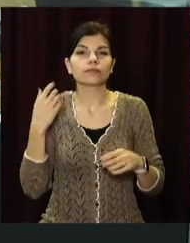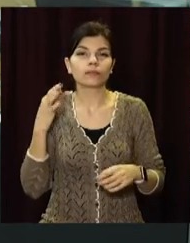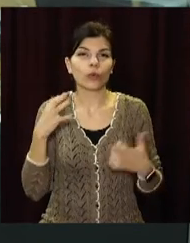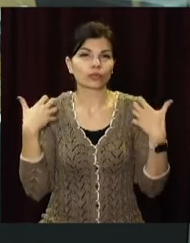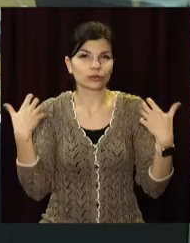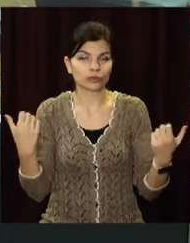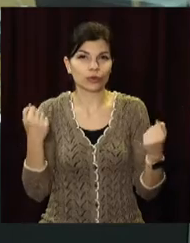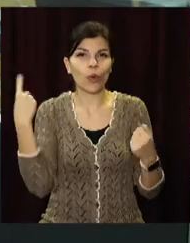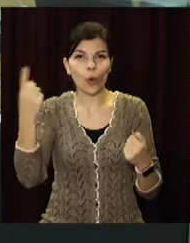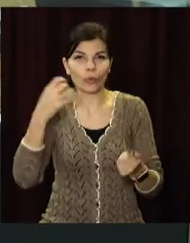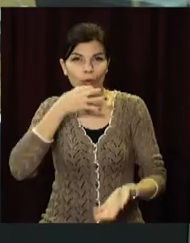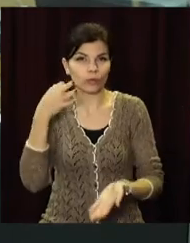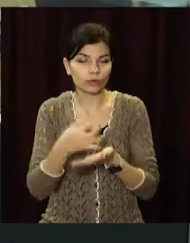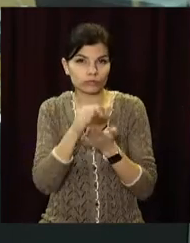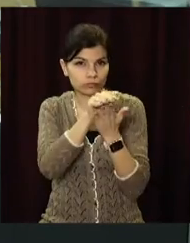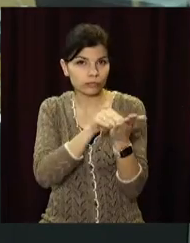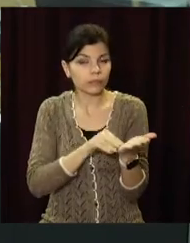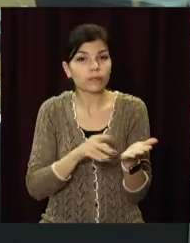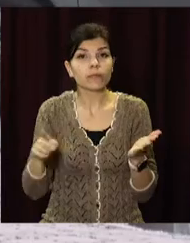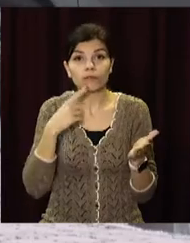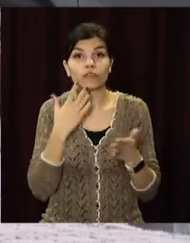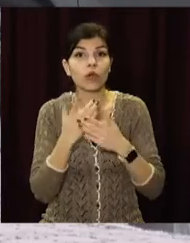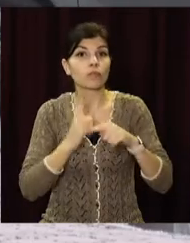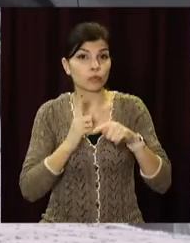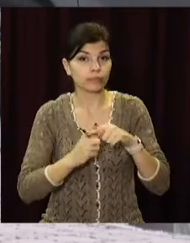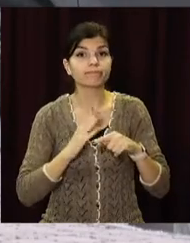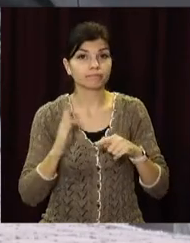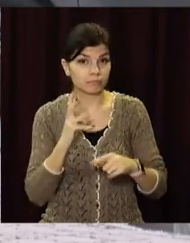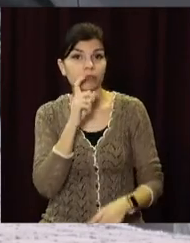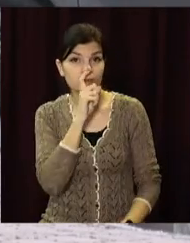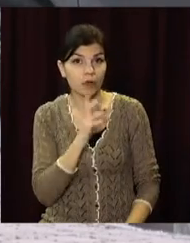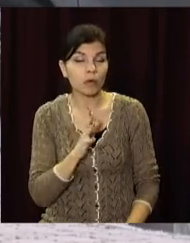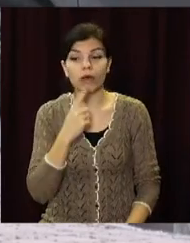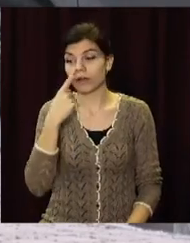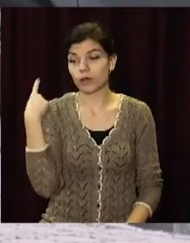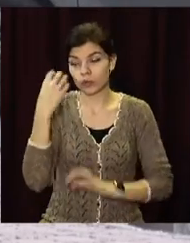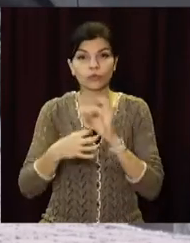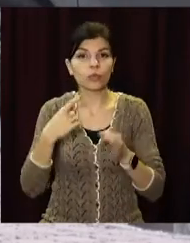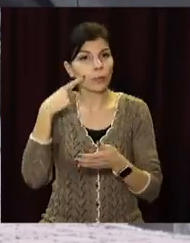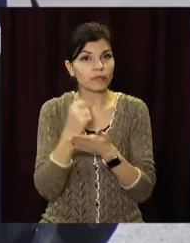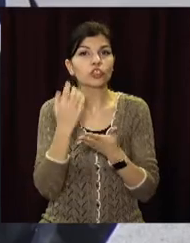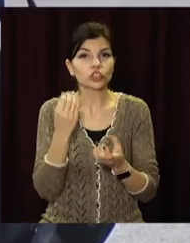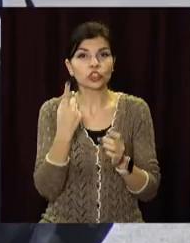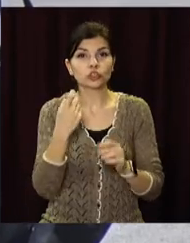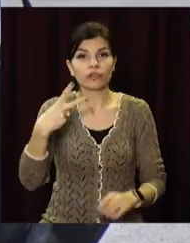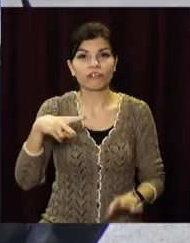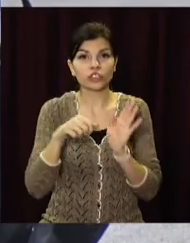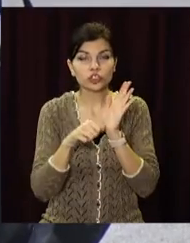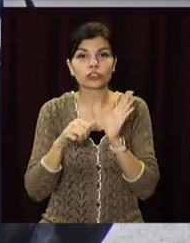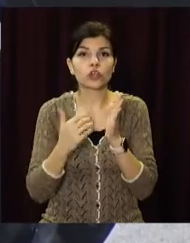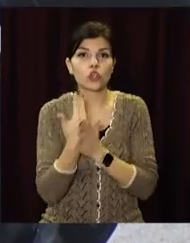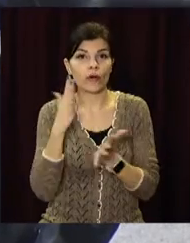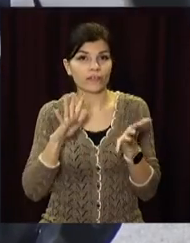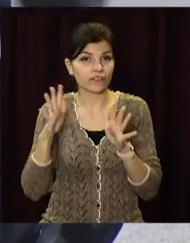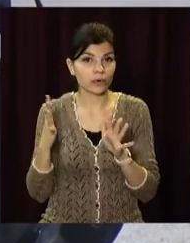'я облдержадміністрації. Це, як зазначають, позитивна тенденція. Натомість за минулу добу в області підтвердили ще 126 нових